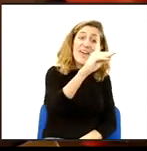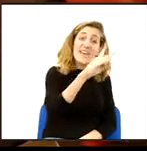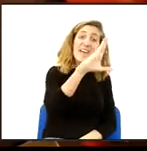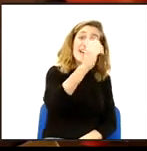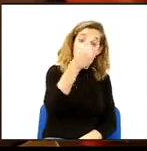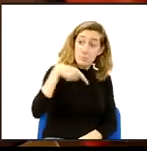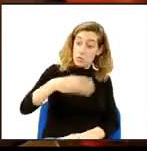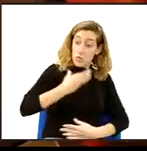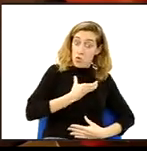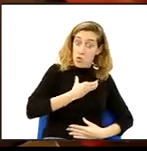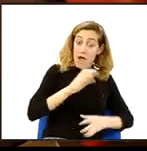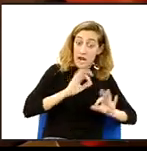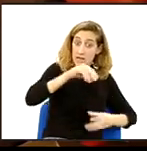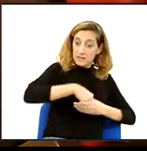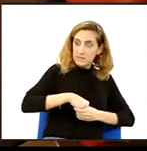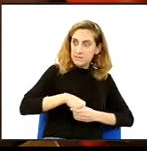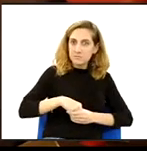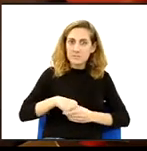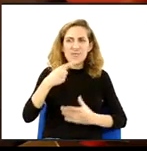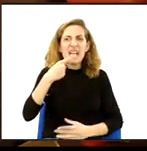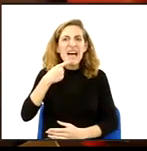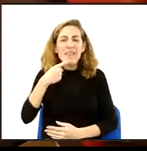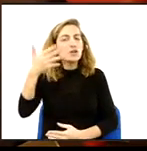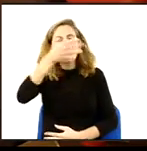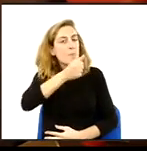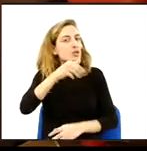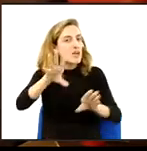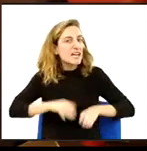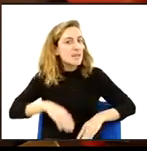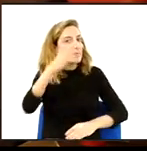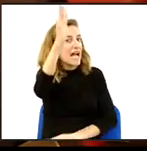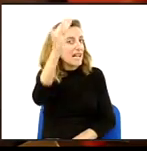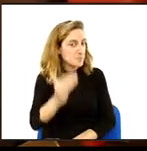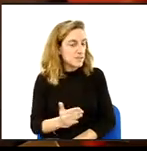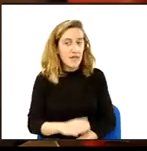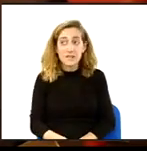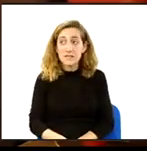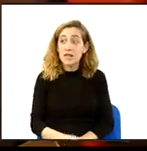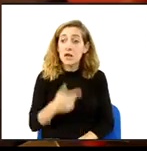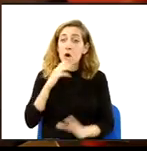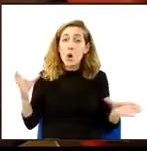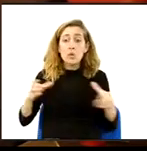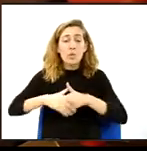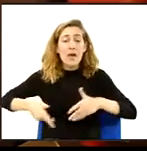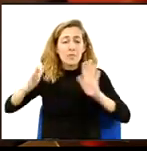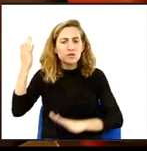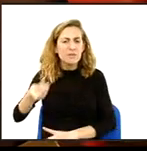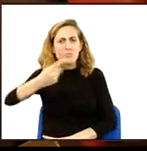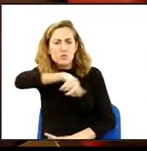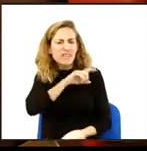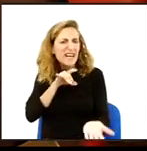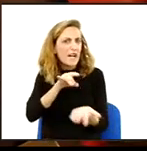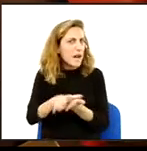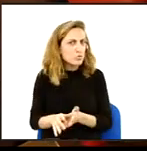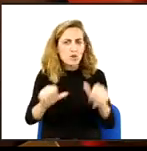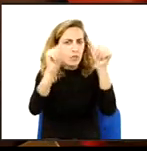aquest consistori, ha tillat inadmissibles i impresentables les pintades a la casa de Llaneres. Els demòcrates hem de rebutjar de manera taxativa